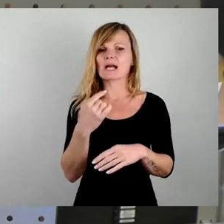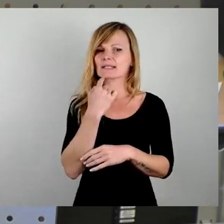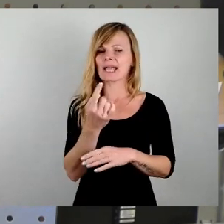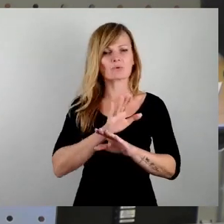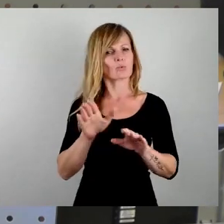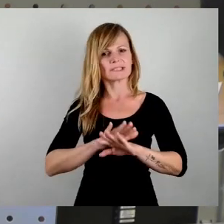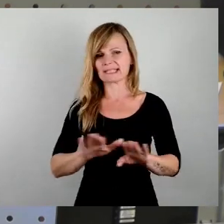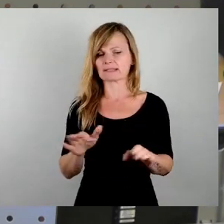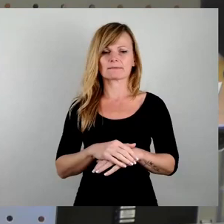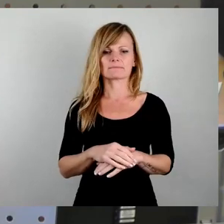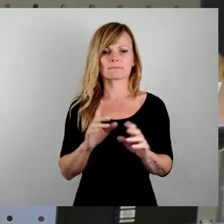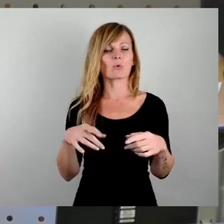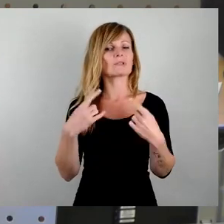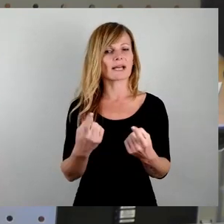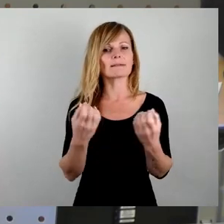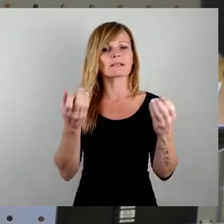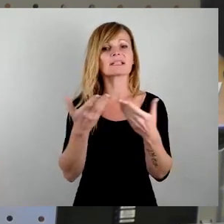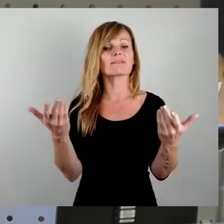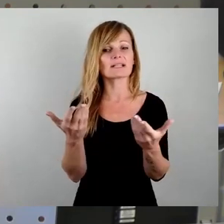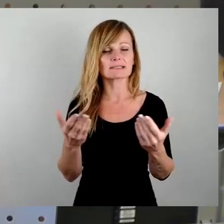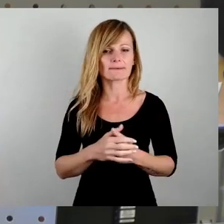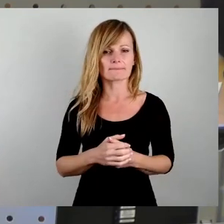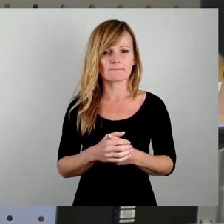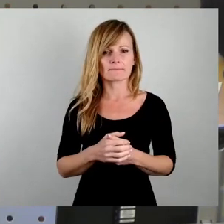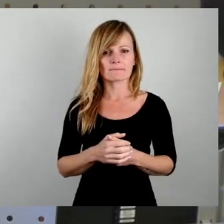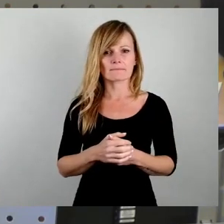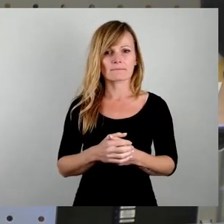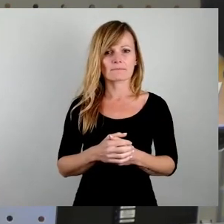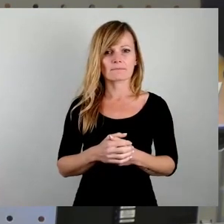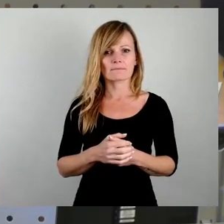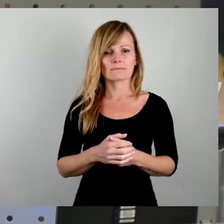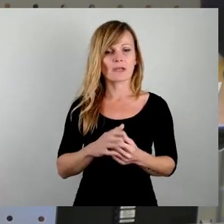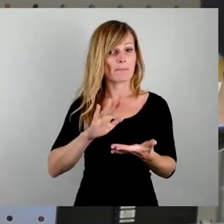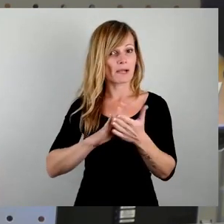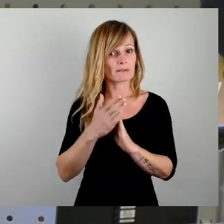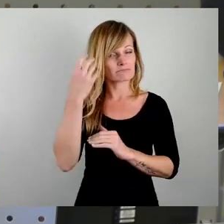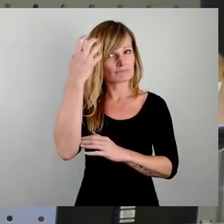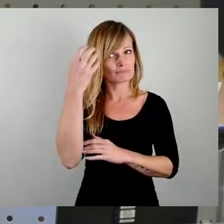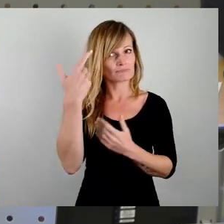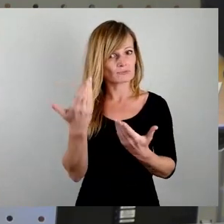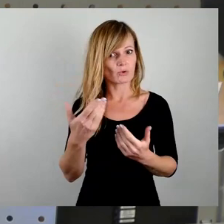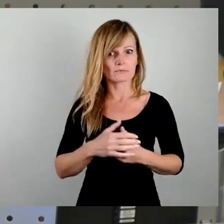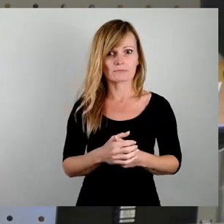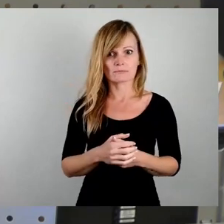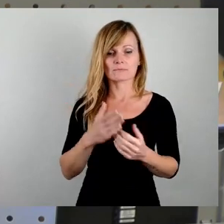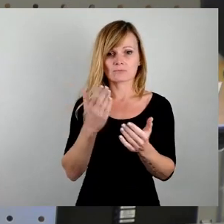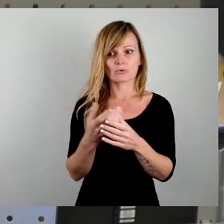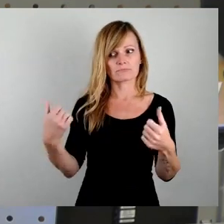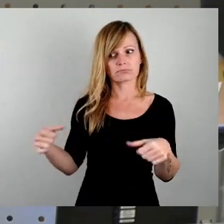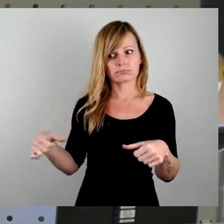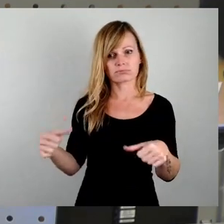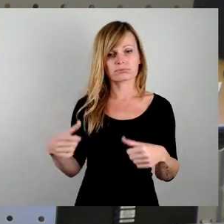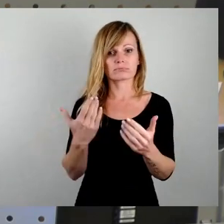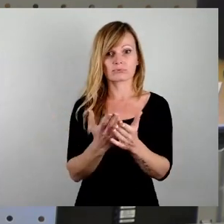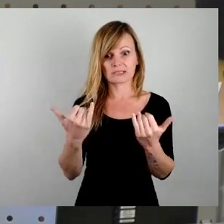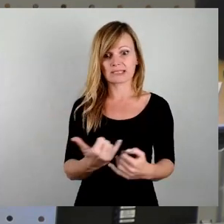Und dann, was wird dann passieren? Rein jetzt mal pragmatisch gedacht, weil es ist schon ziemlich Druck da, dass es in diesem Jahr noch